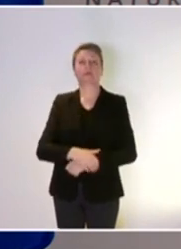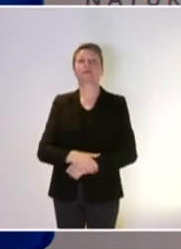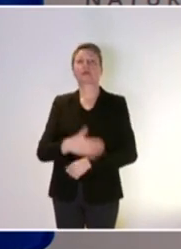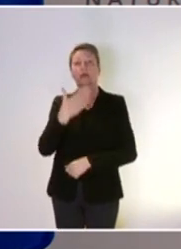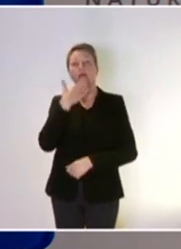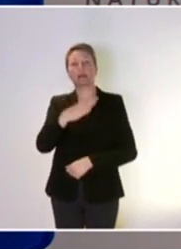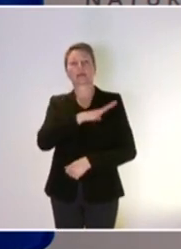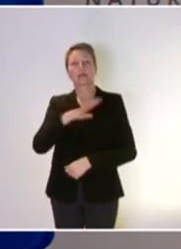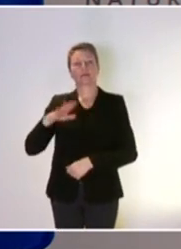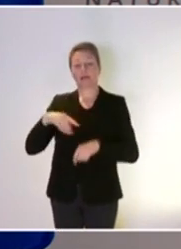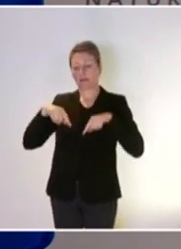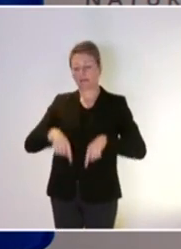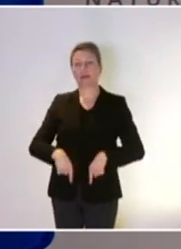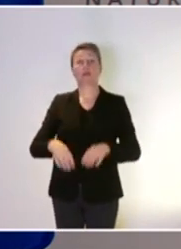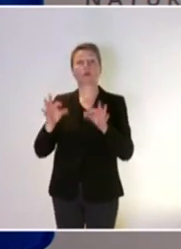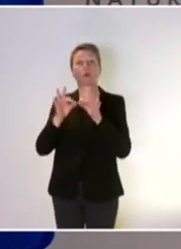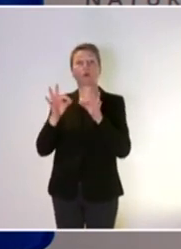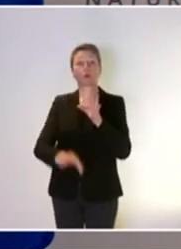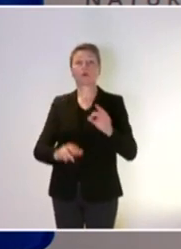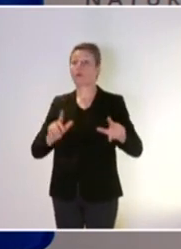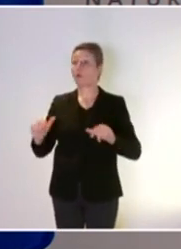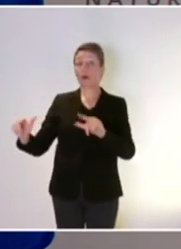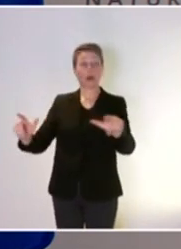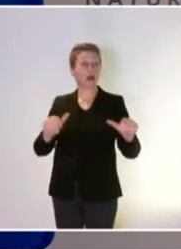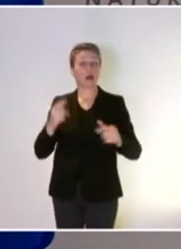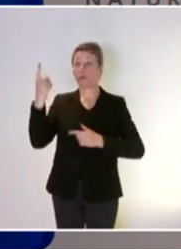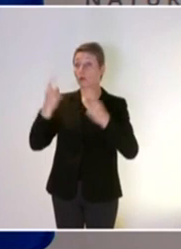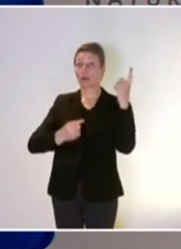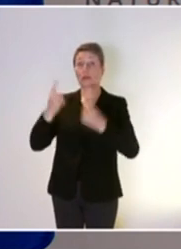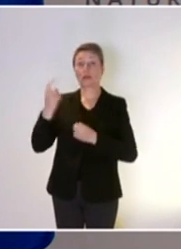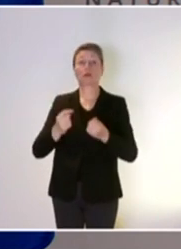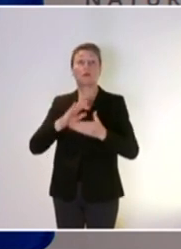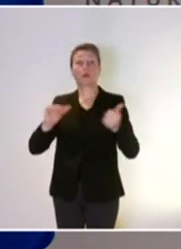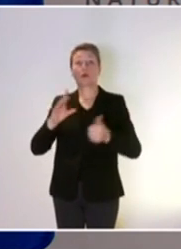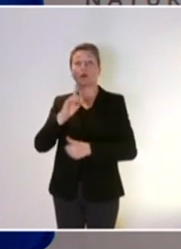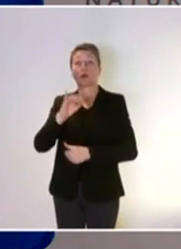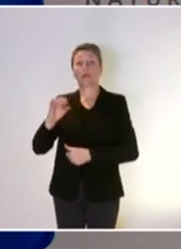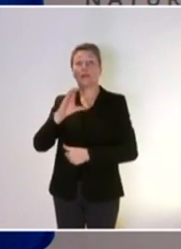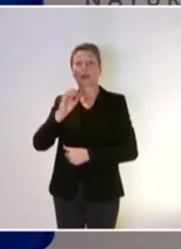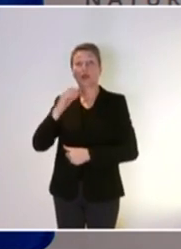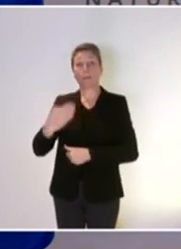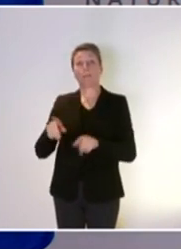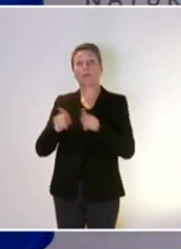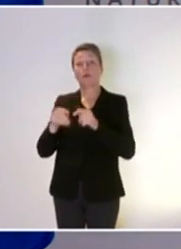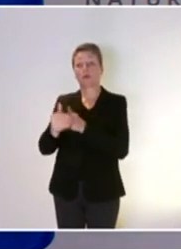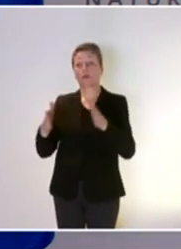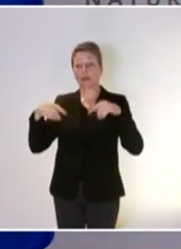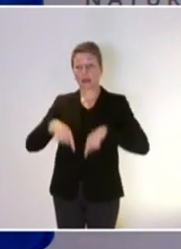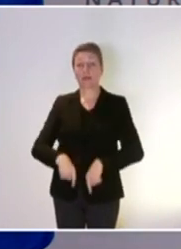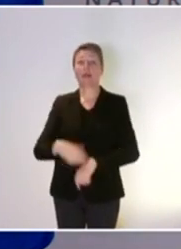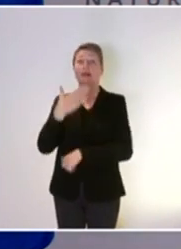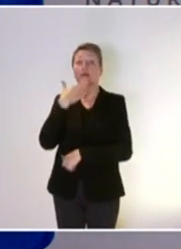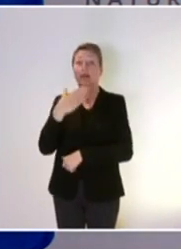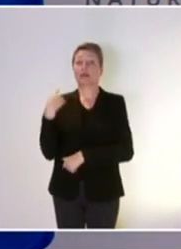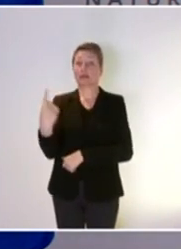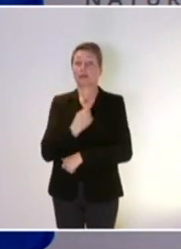conclure cette conférence nous restons à disposition pour toutes vos questions via la DICOM et le cabinet merci à tous merci bonne